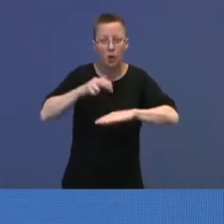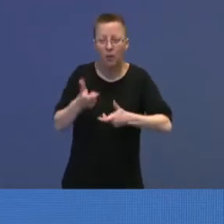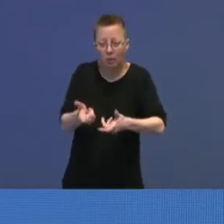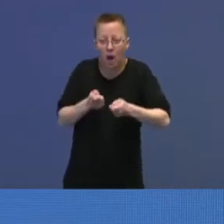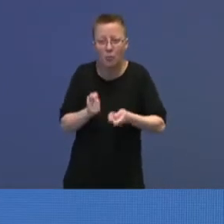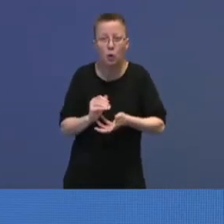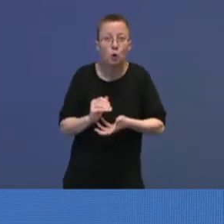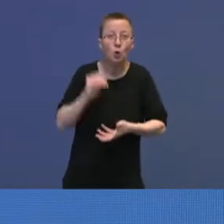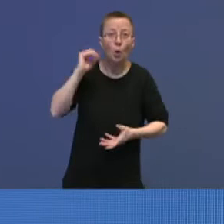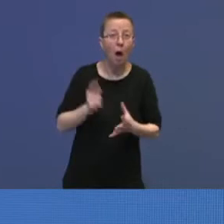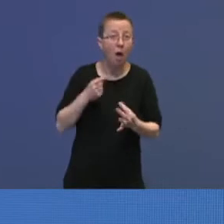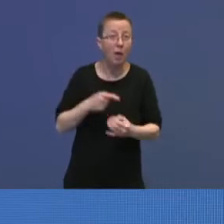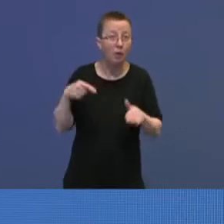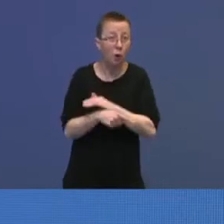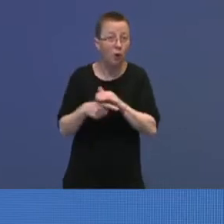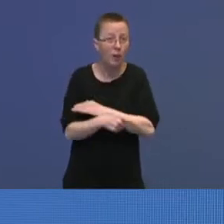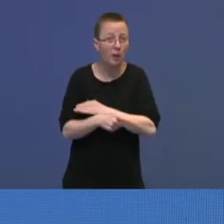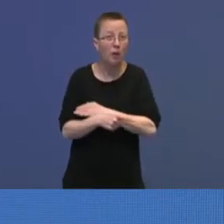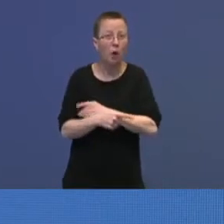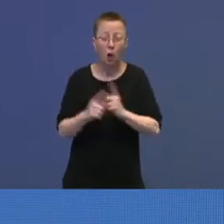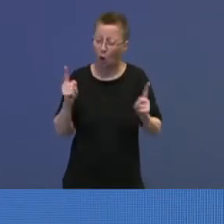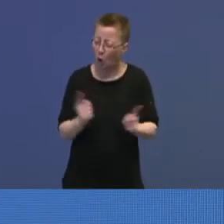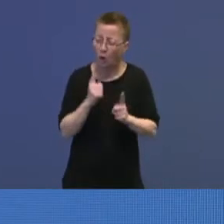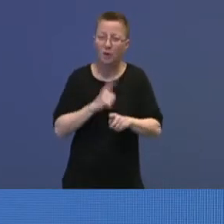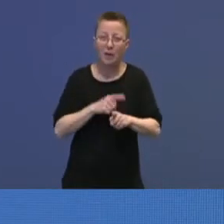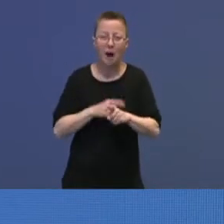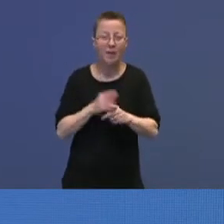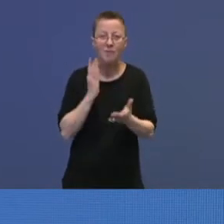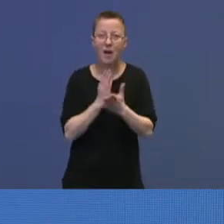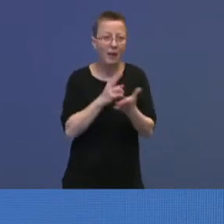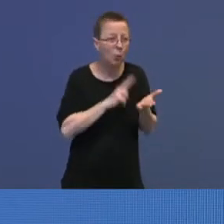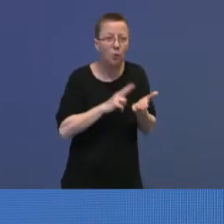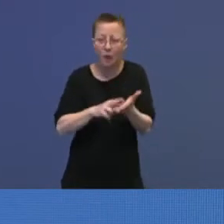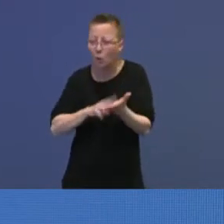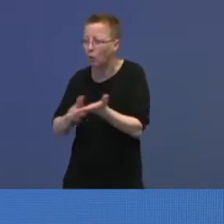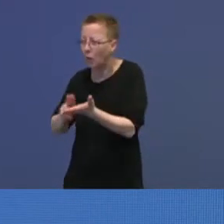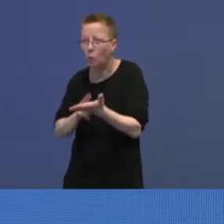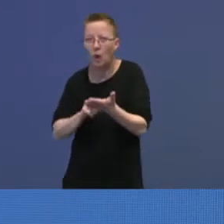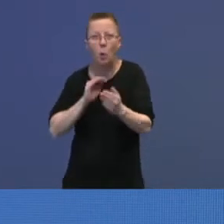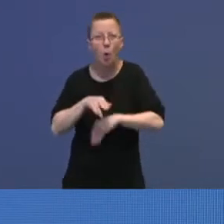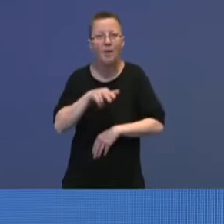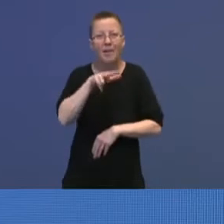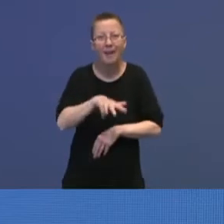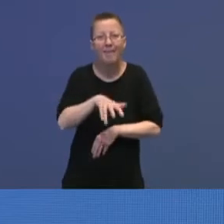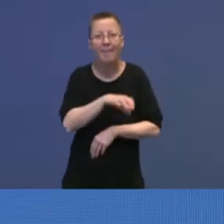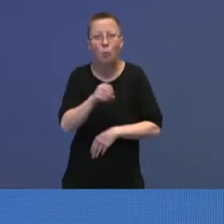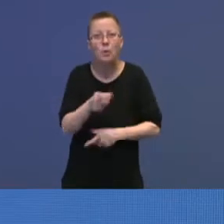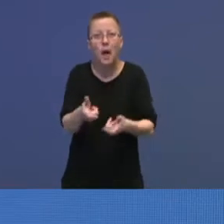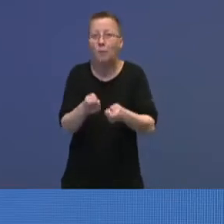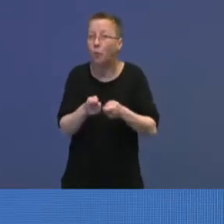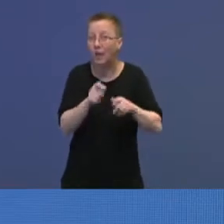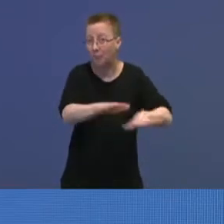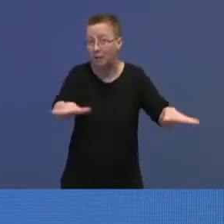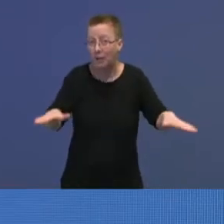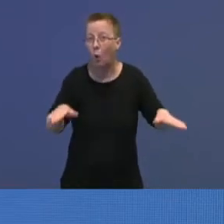antall flyktninger. På veldig kort tid har de inngått kontrakter om over 13 000 mottaksplasser. I disse